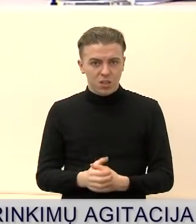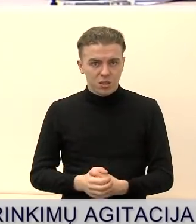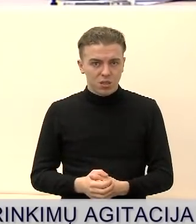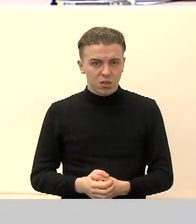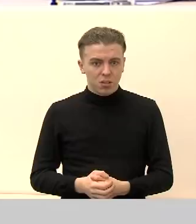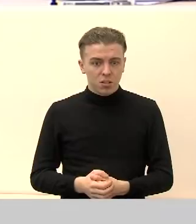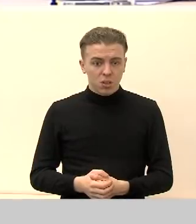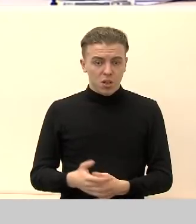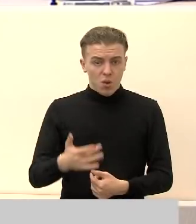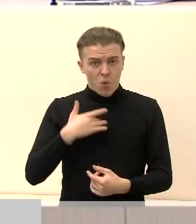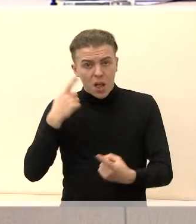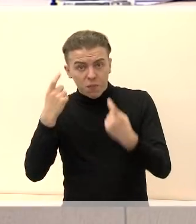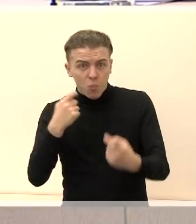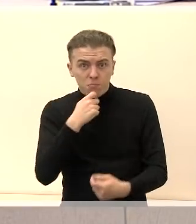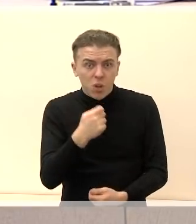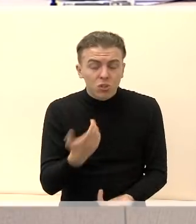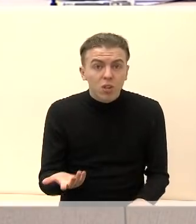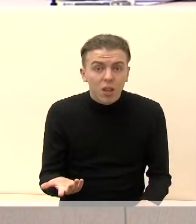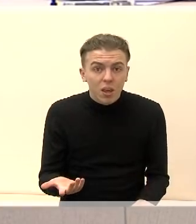Galbūt informacijos yra per mažai?